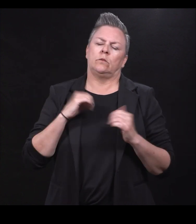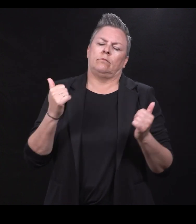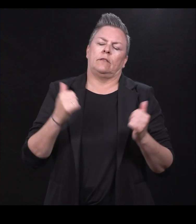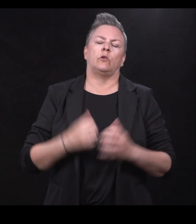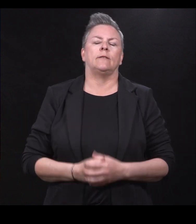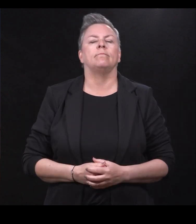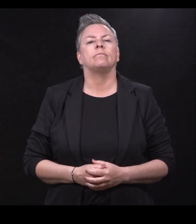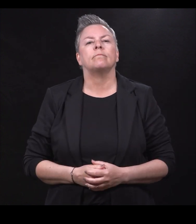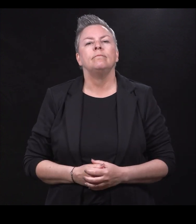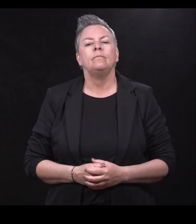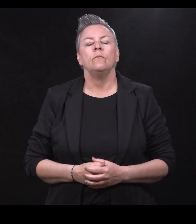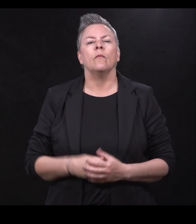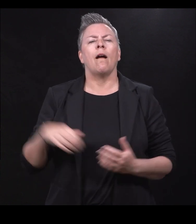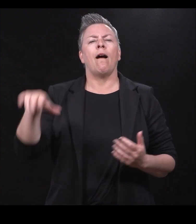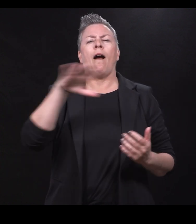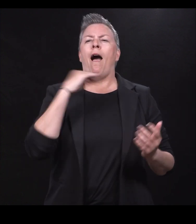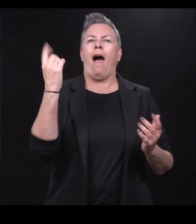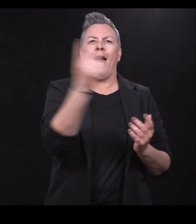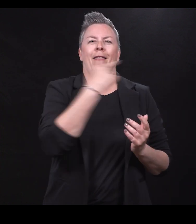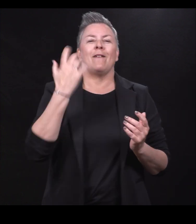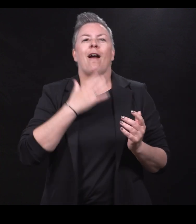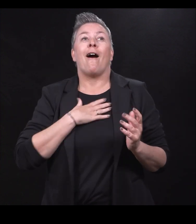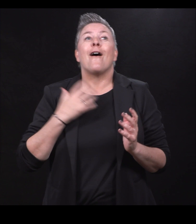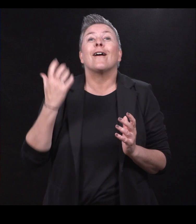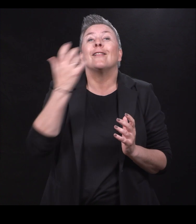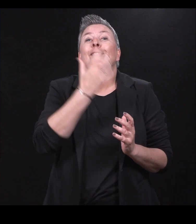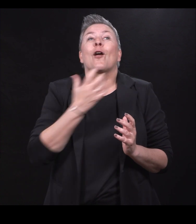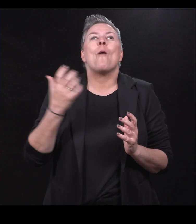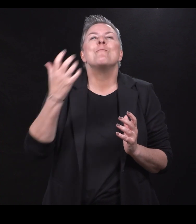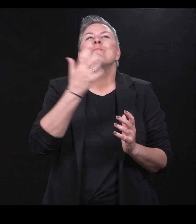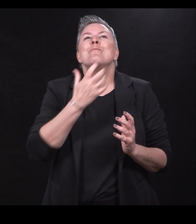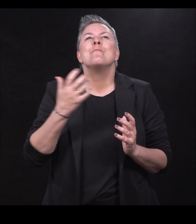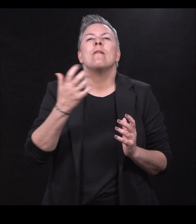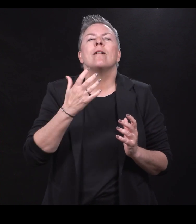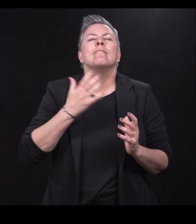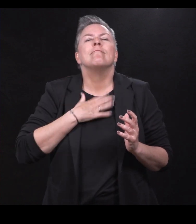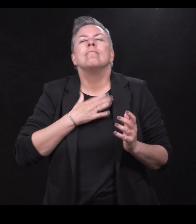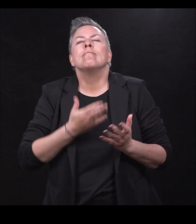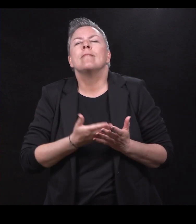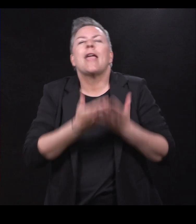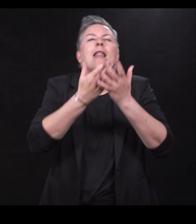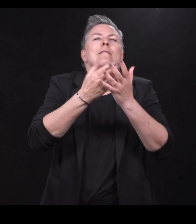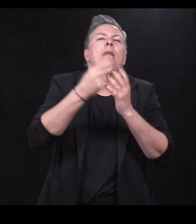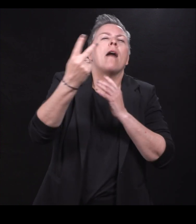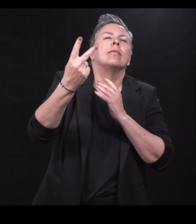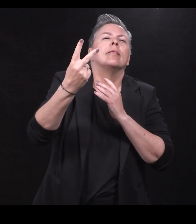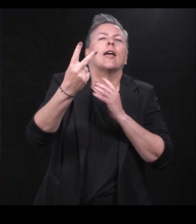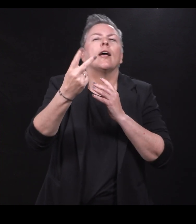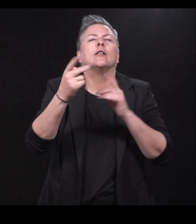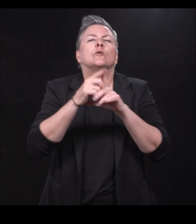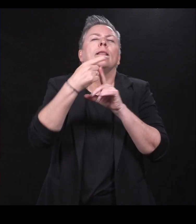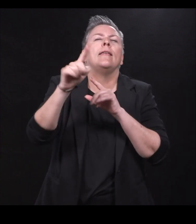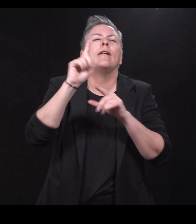Og alle bærer vi vel på en liten... Vi har en drøm om å hjelpe andre å oppfylle sin drøm.